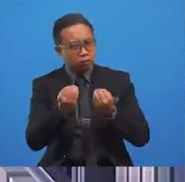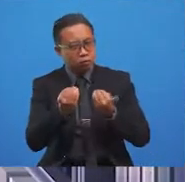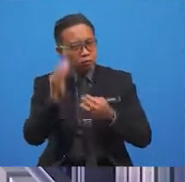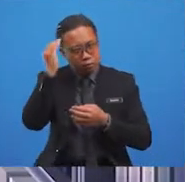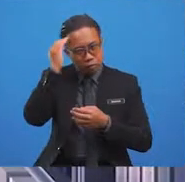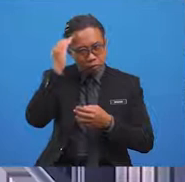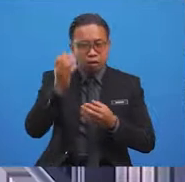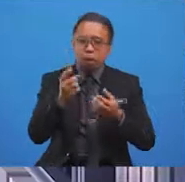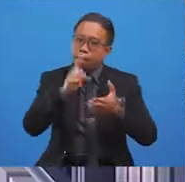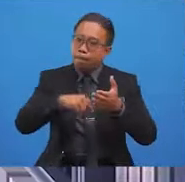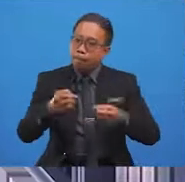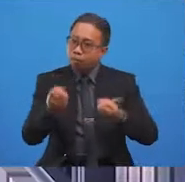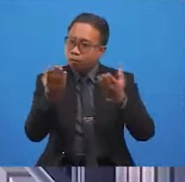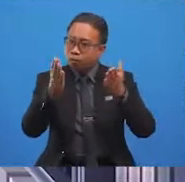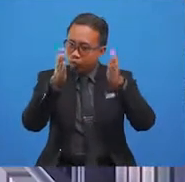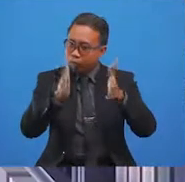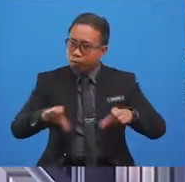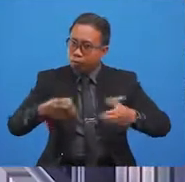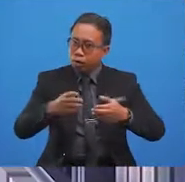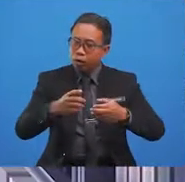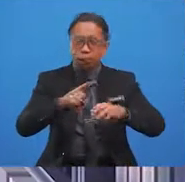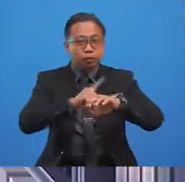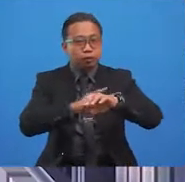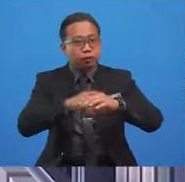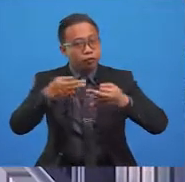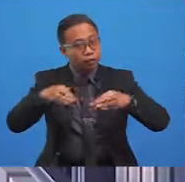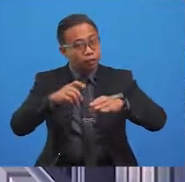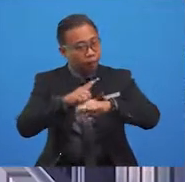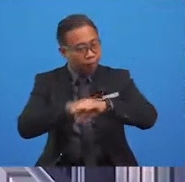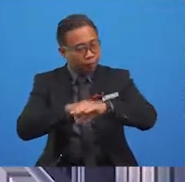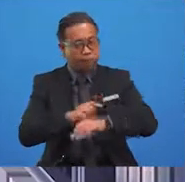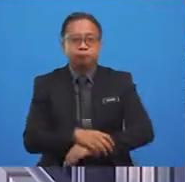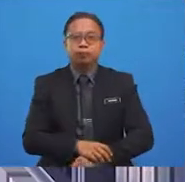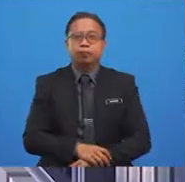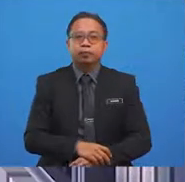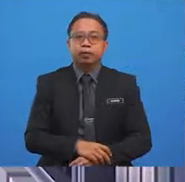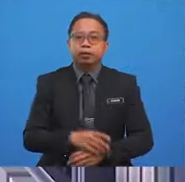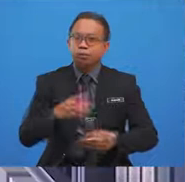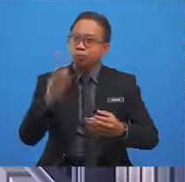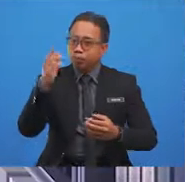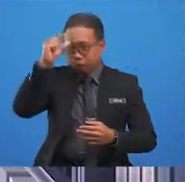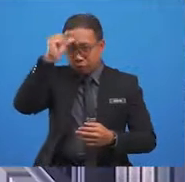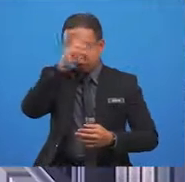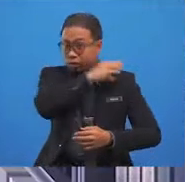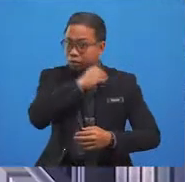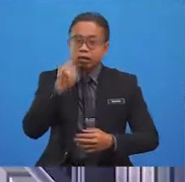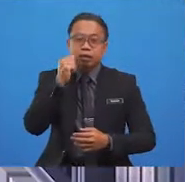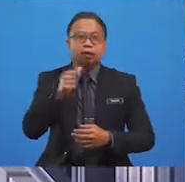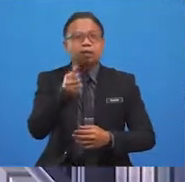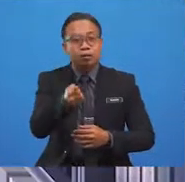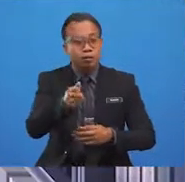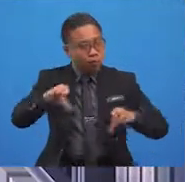do other people do during their free time? Boys and girls, what do you do